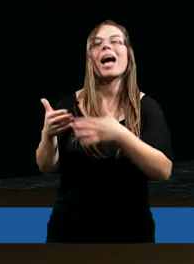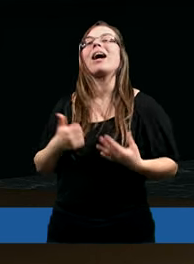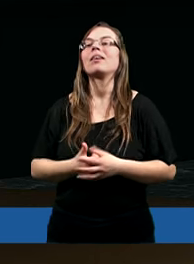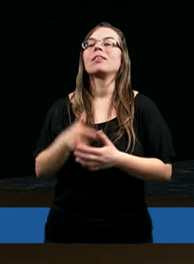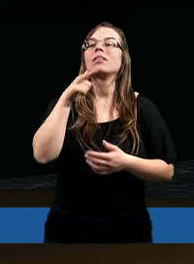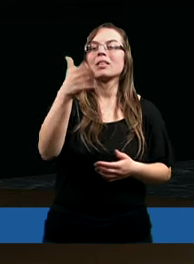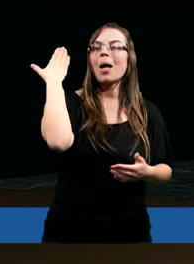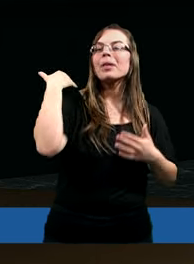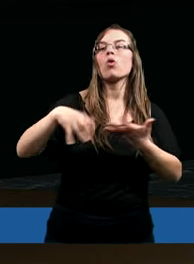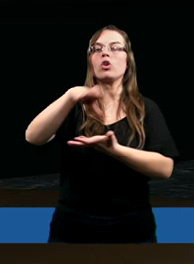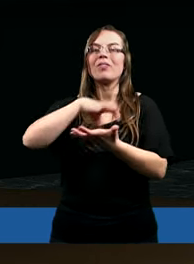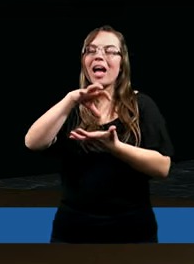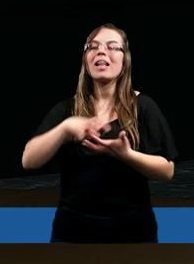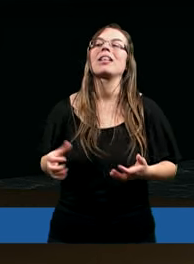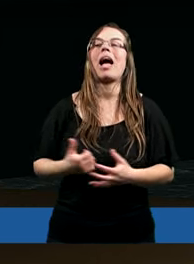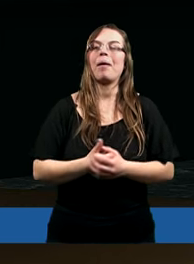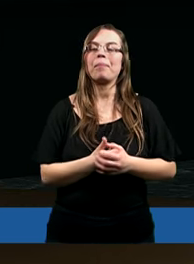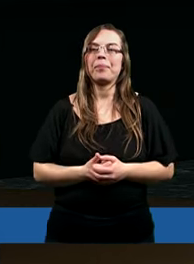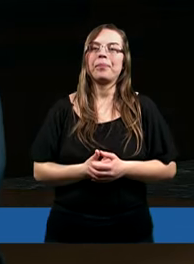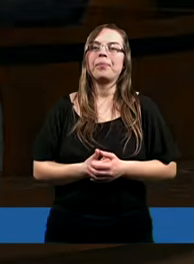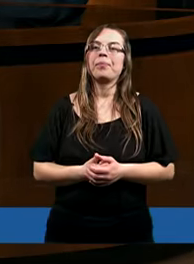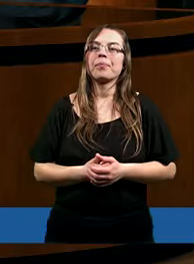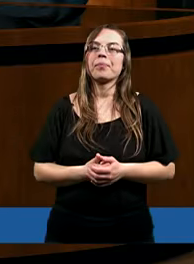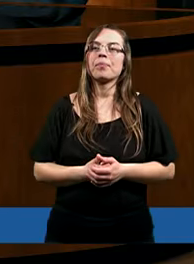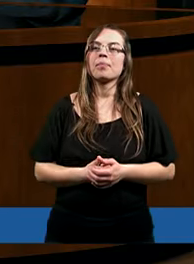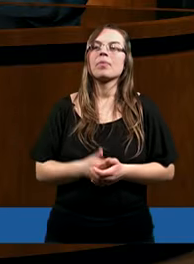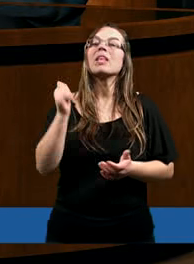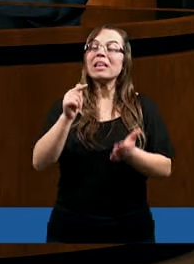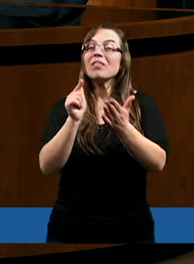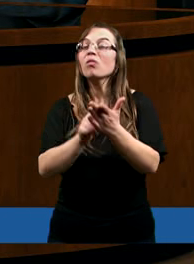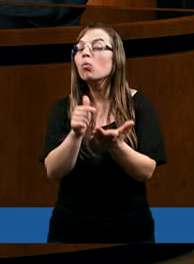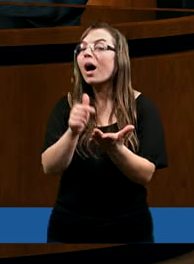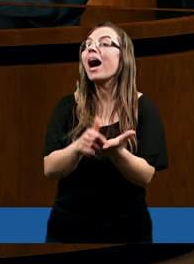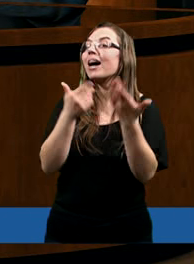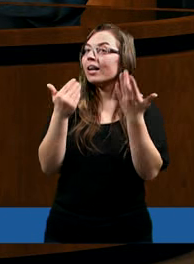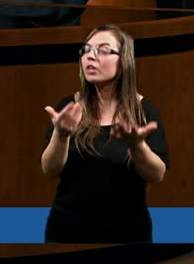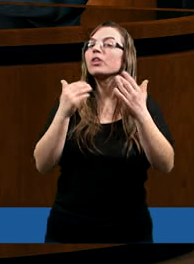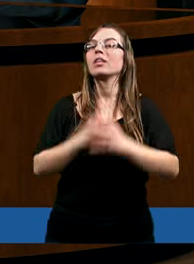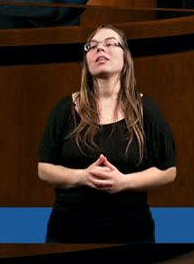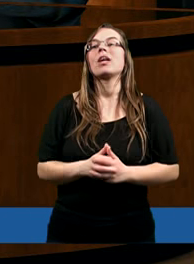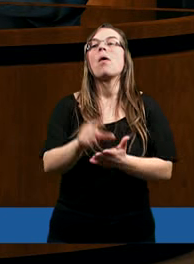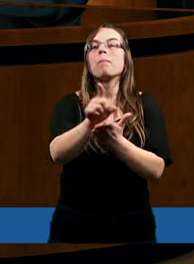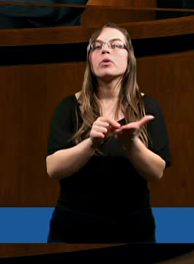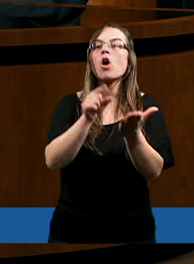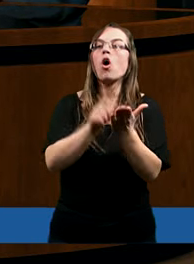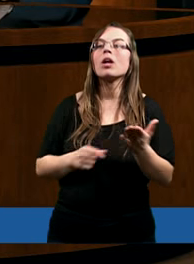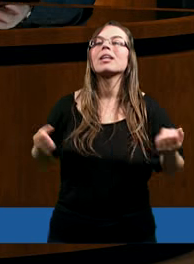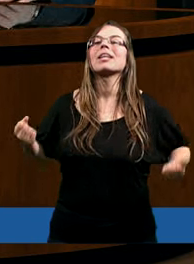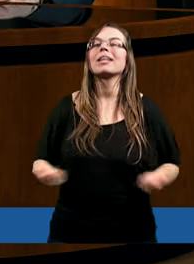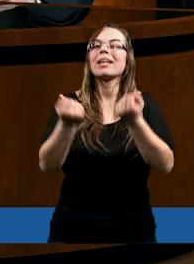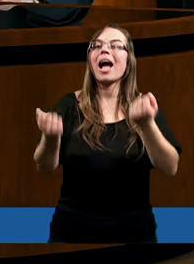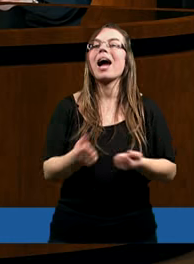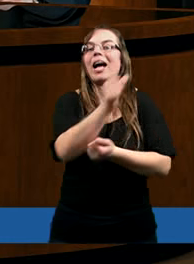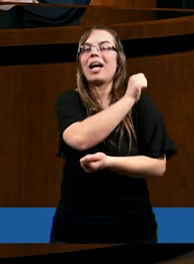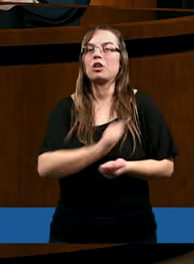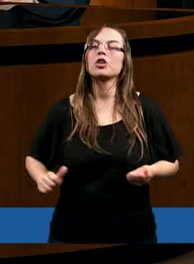tamtego świata cywilizowanego. I właśnie Piotr stara